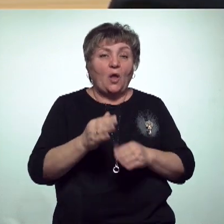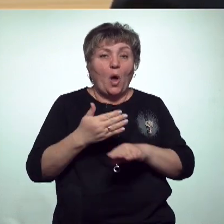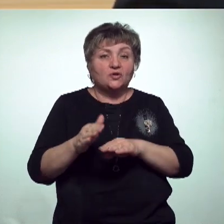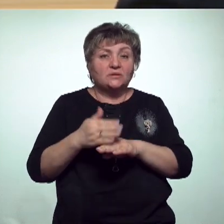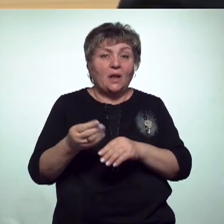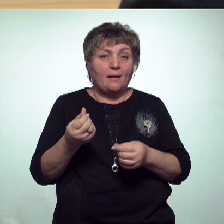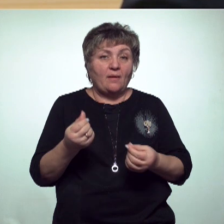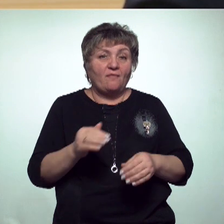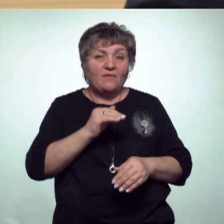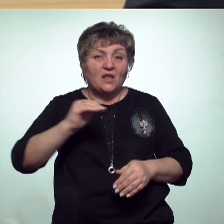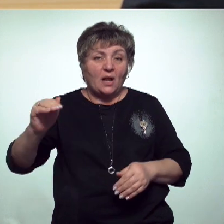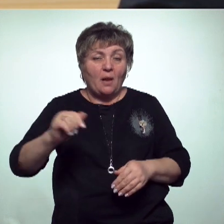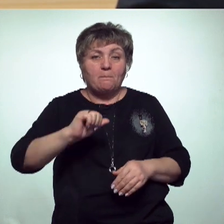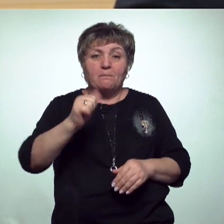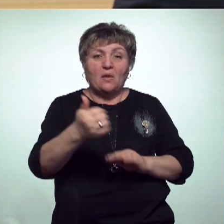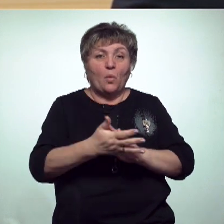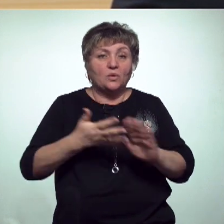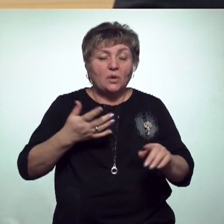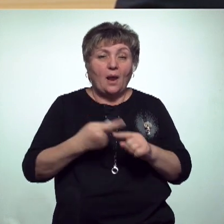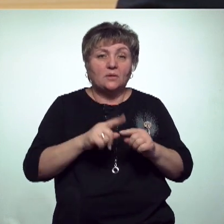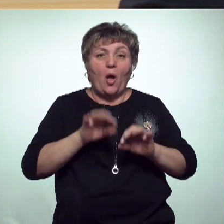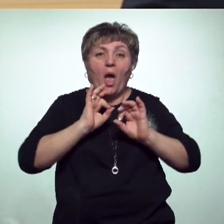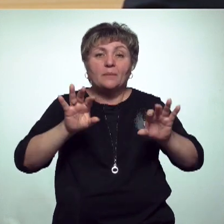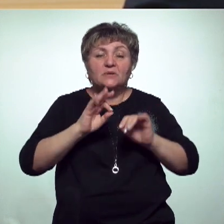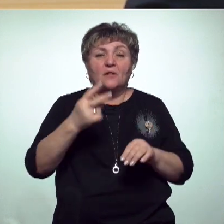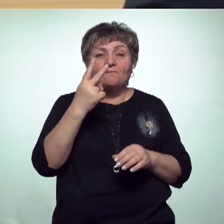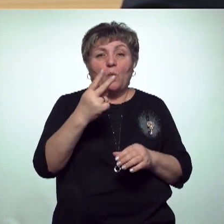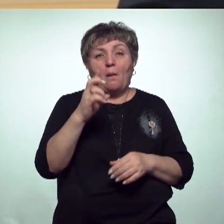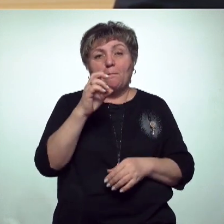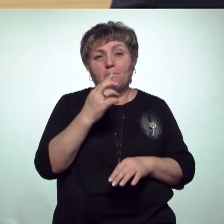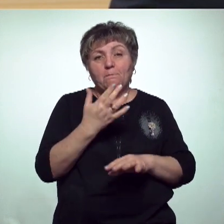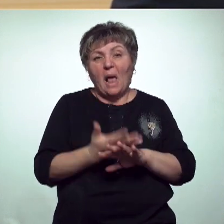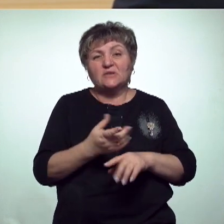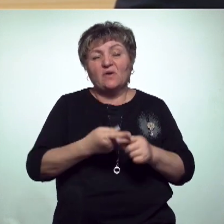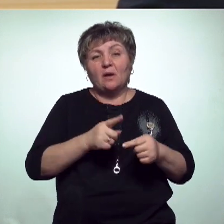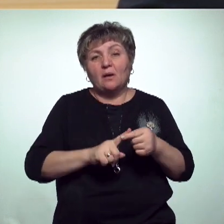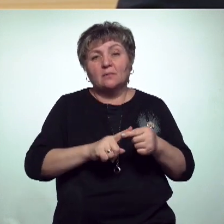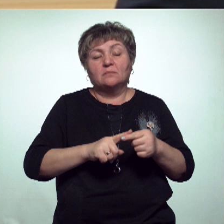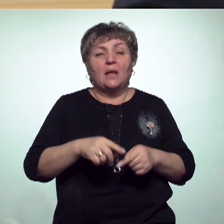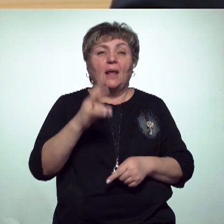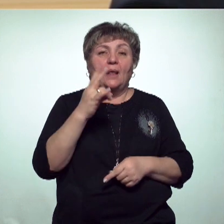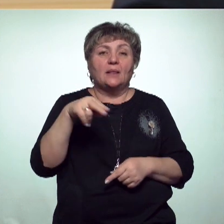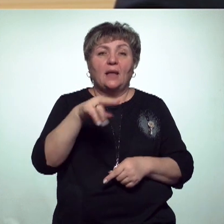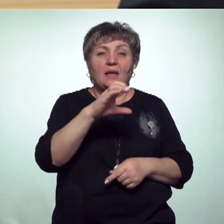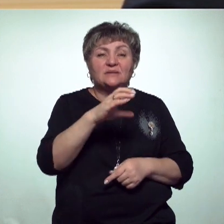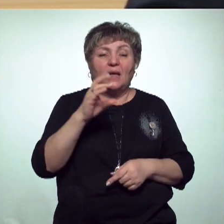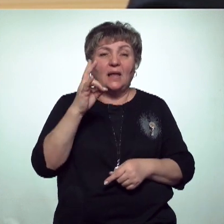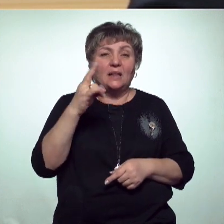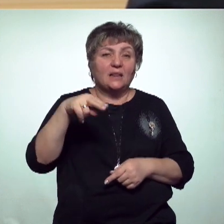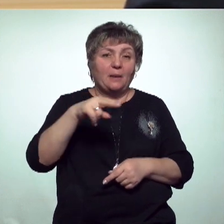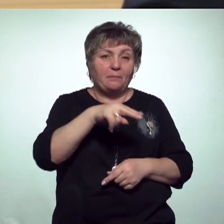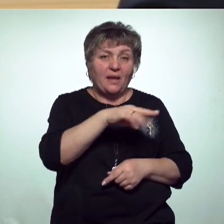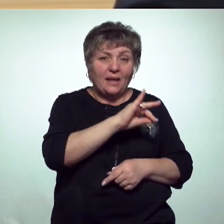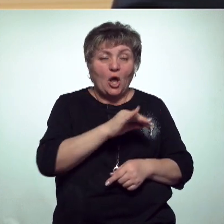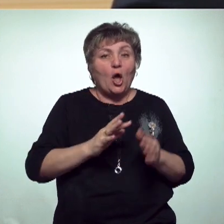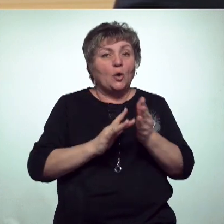в федеральный бюджет в первую очередь объясняется ростом двух базовых налогов – НДС и НДПИ. Но мы видим